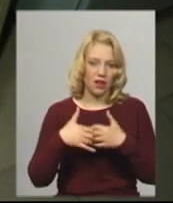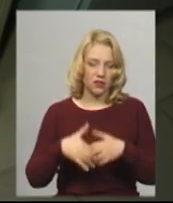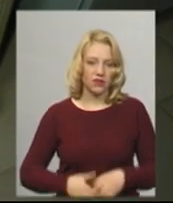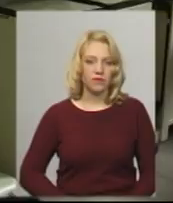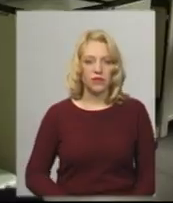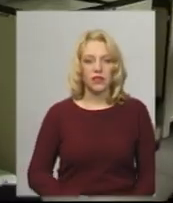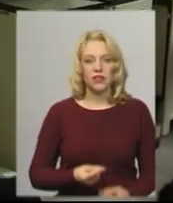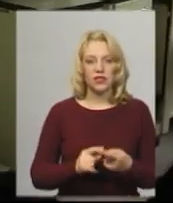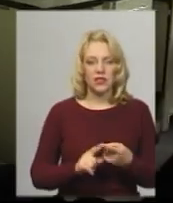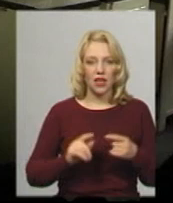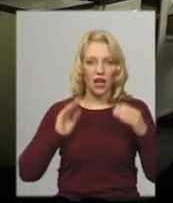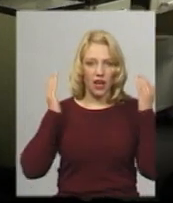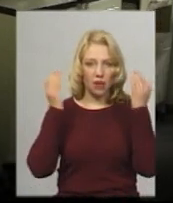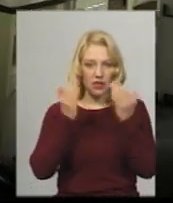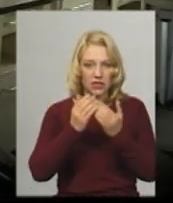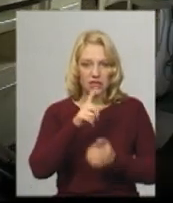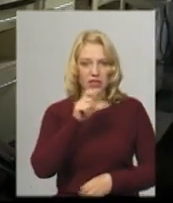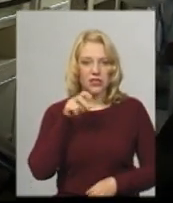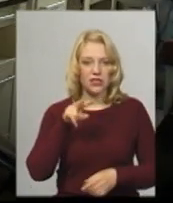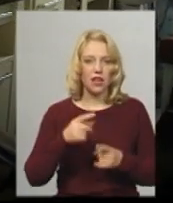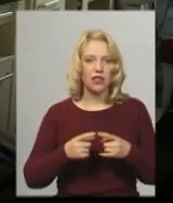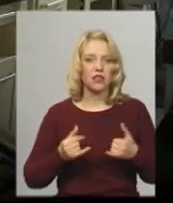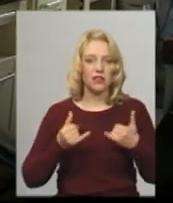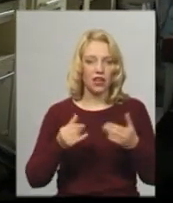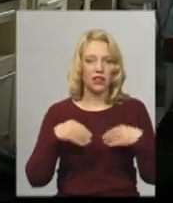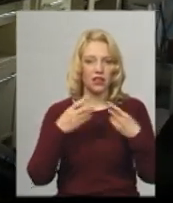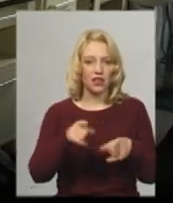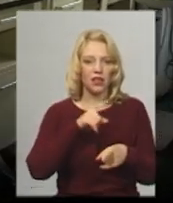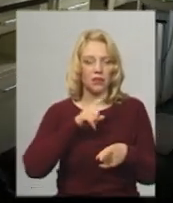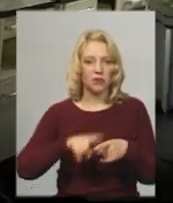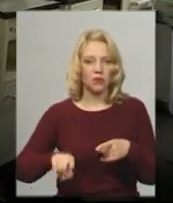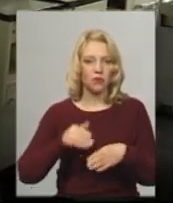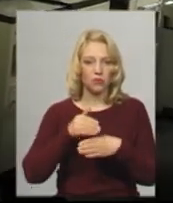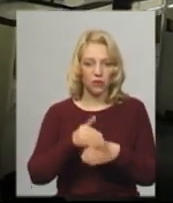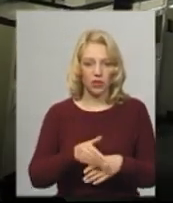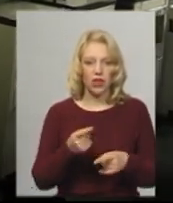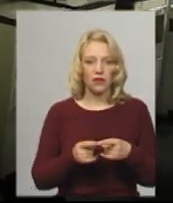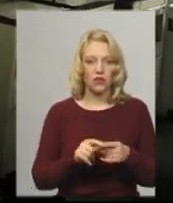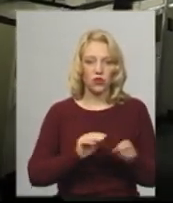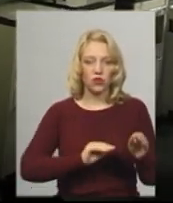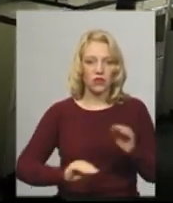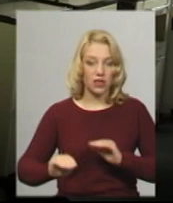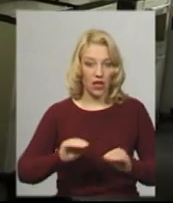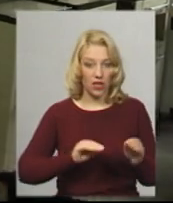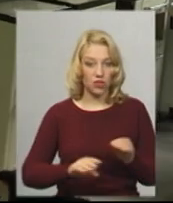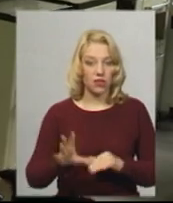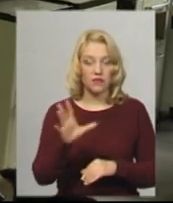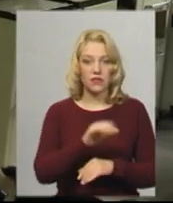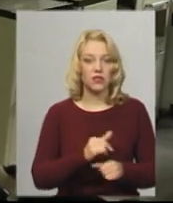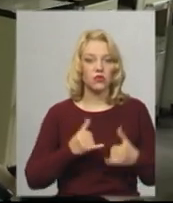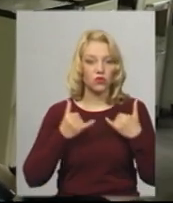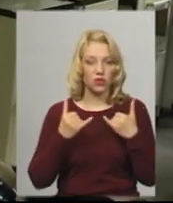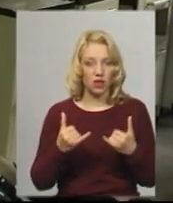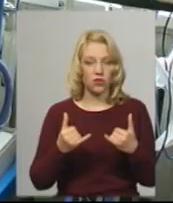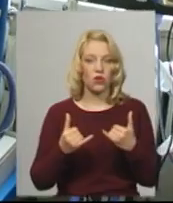Цей ренімаційний зал, він предназначений для надання невідкладної допомоги, він оснащений всією сучасною